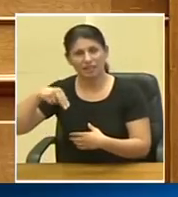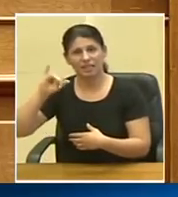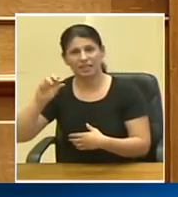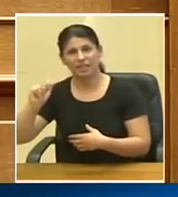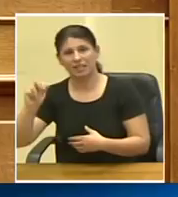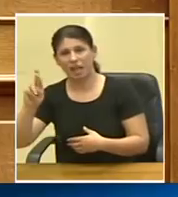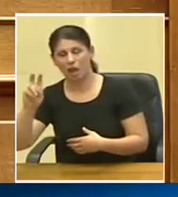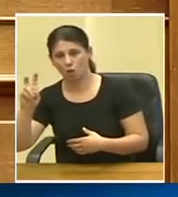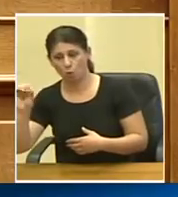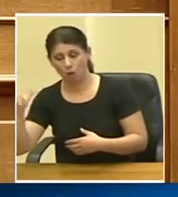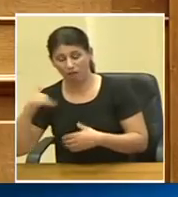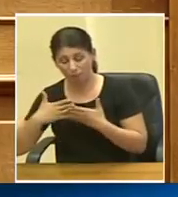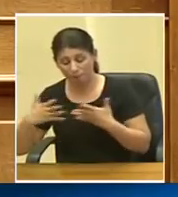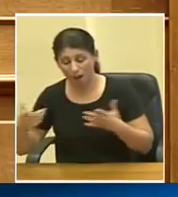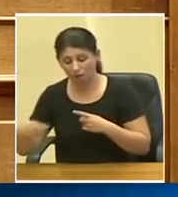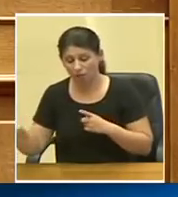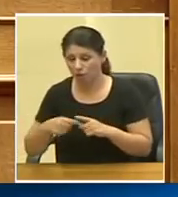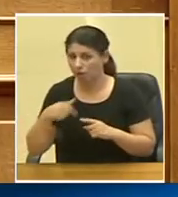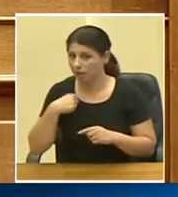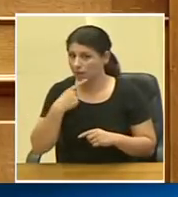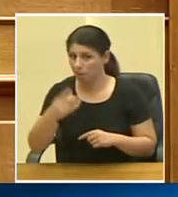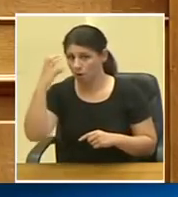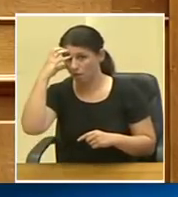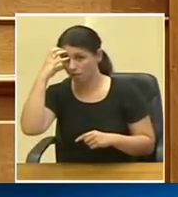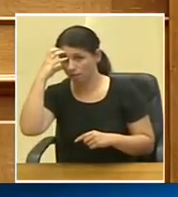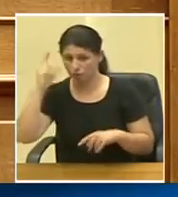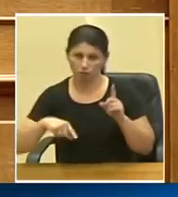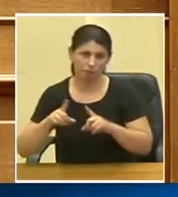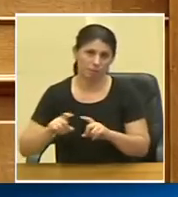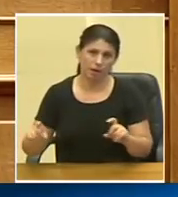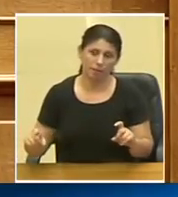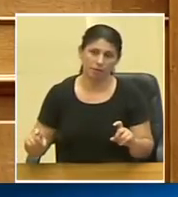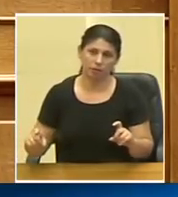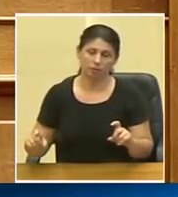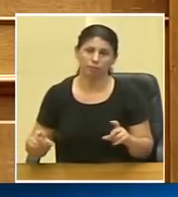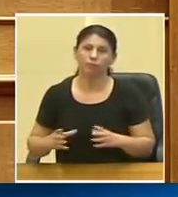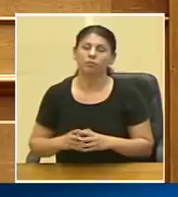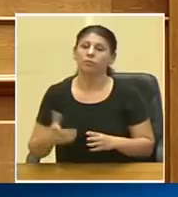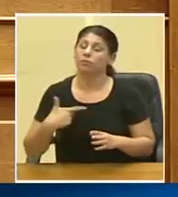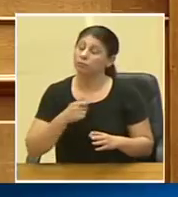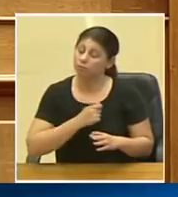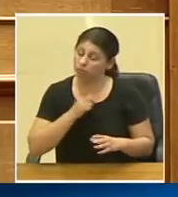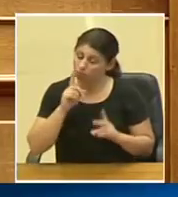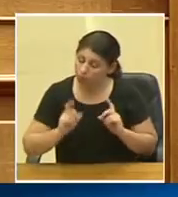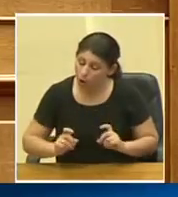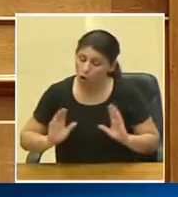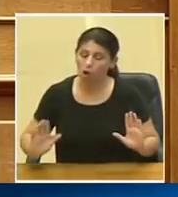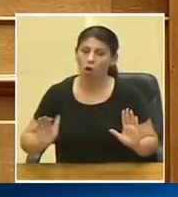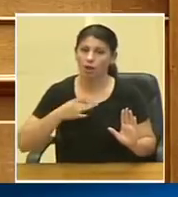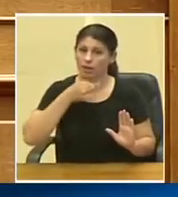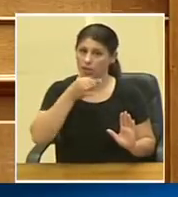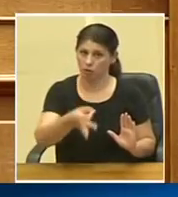γιατί εδώ πρέπει να κάνω μια παρένθεση και να υπενθυμίσω κάποια πράγματα, που είναι το θεωρώ υποχρέωσή μου να τα υπενθυμίσω,